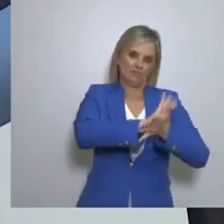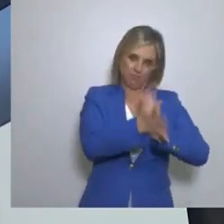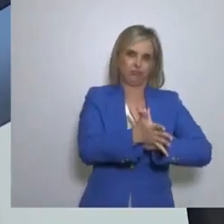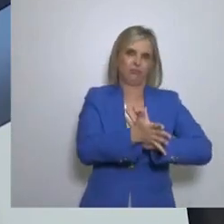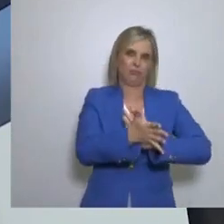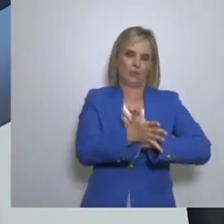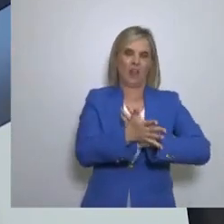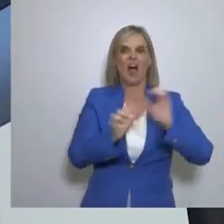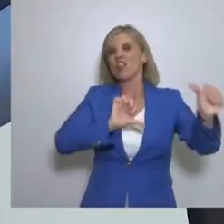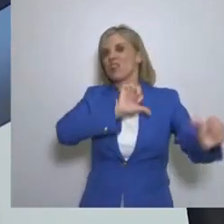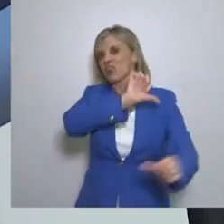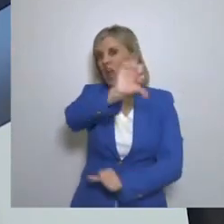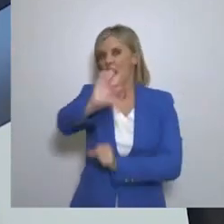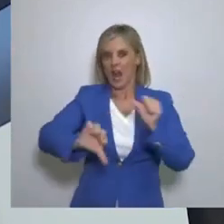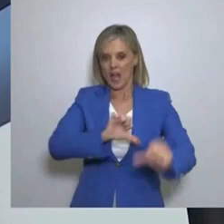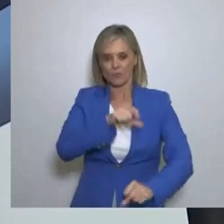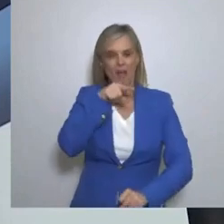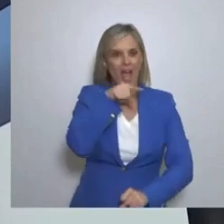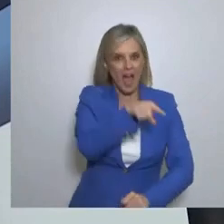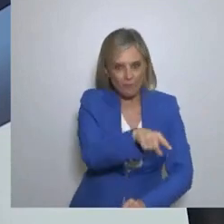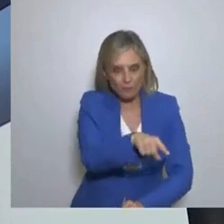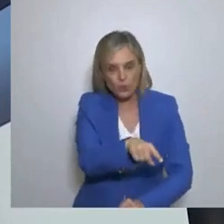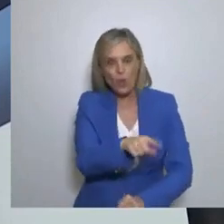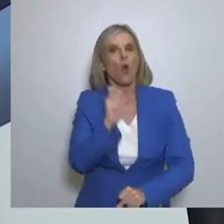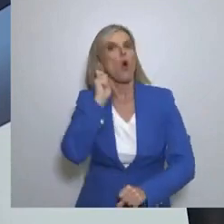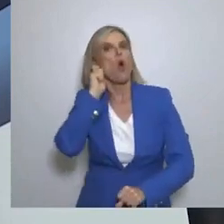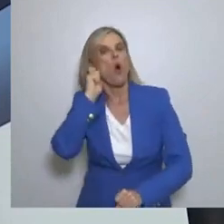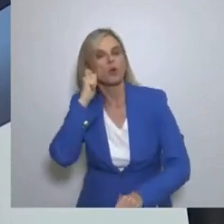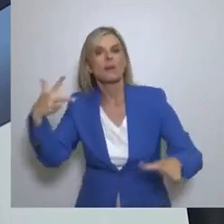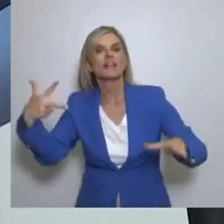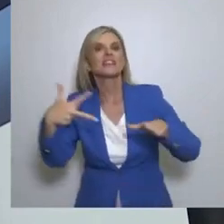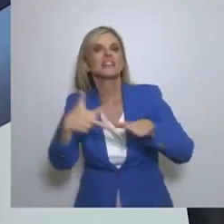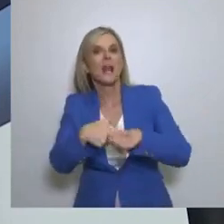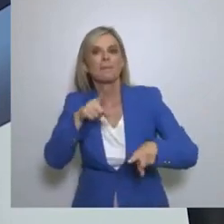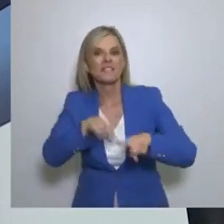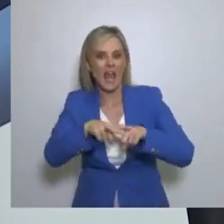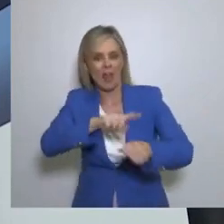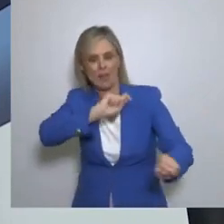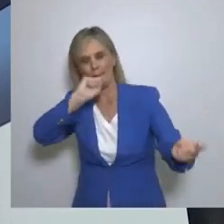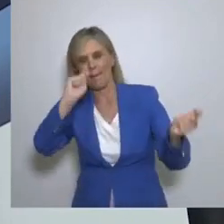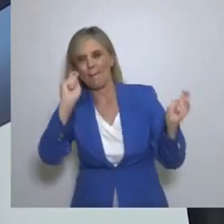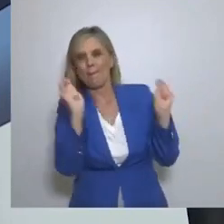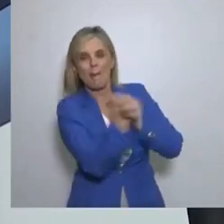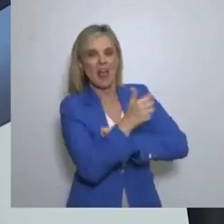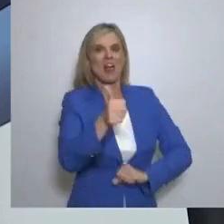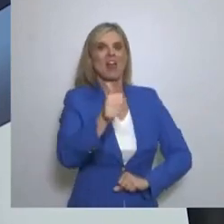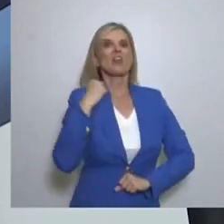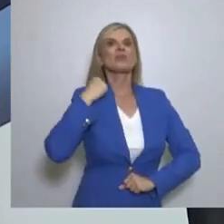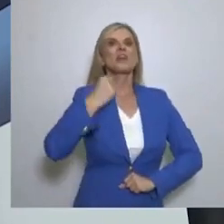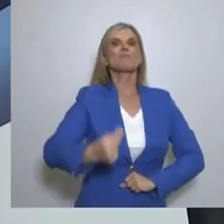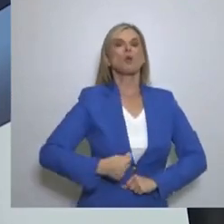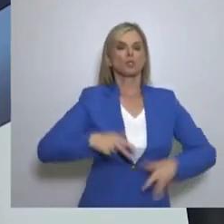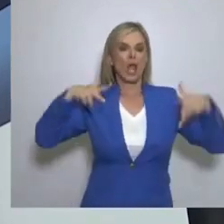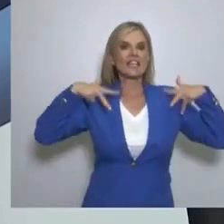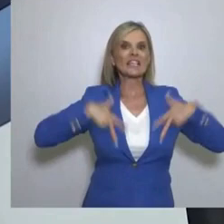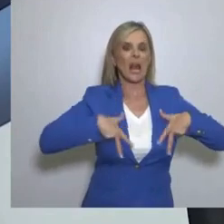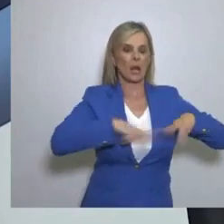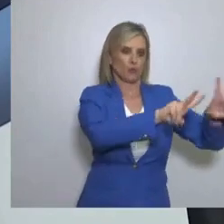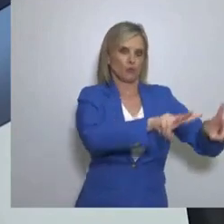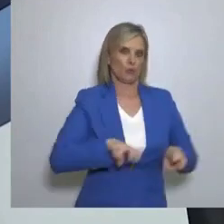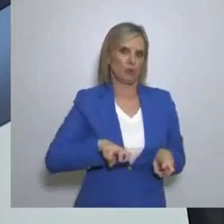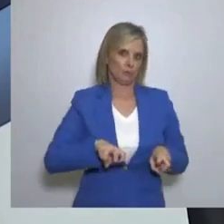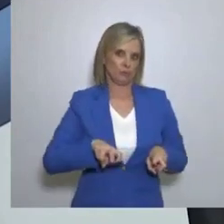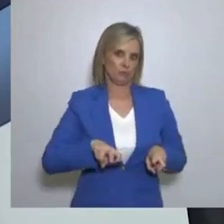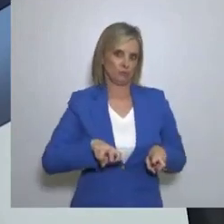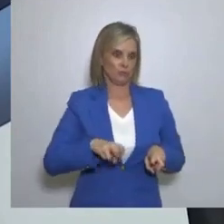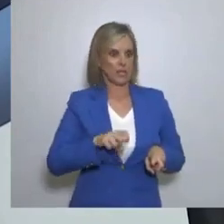πάρουμε αυτό το μαγαζί που λέγεται Τράπεζα Ελλάδος Και θα το κρατικοποιήσουμε και θα δούμε ακριβώς τι έχει γίνει Και θα εξηγειαθούν τα πάντα Ή θα